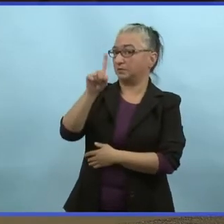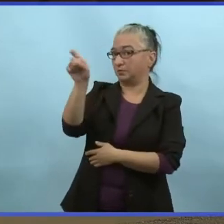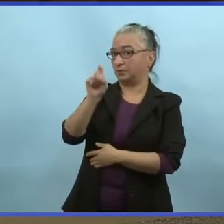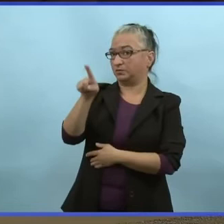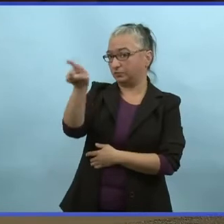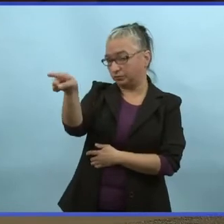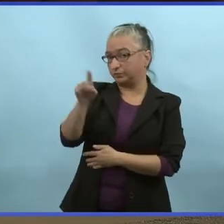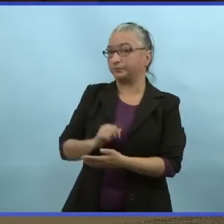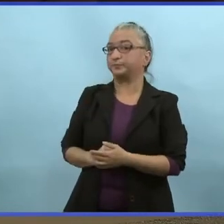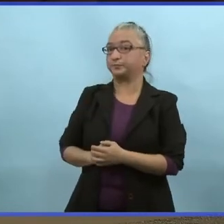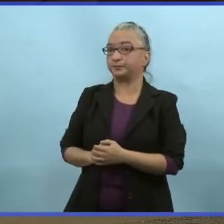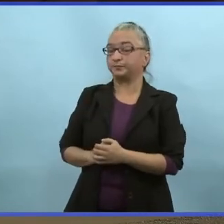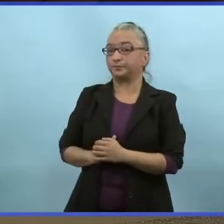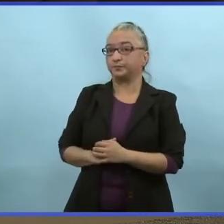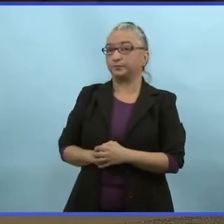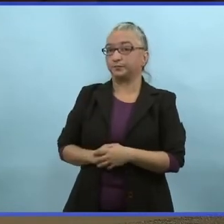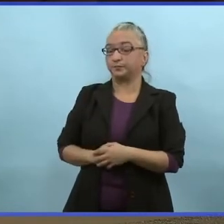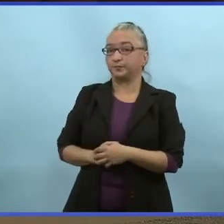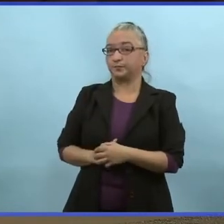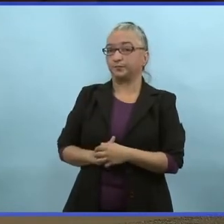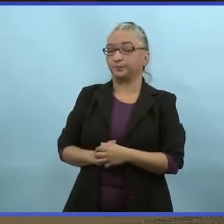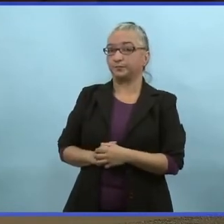Docteur Rousset, ma première question est pour vous.